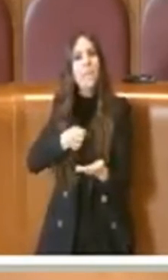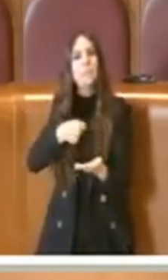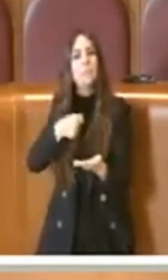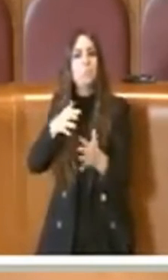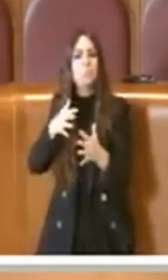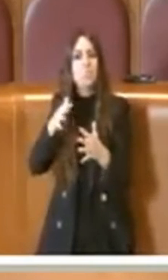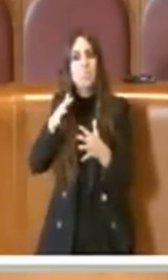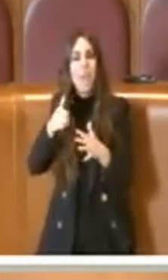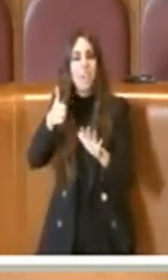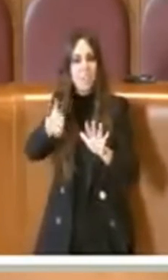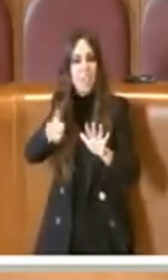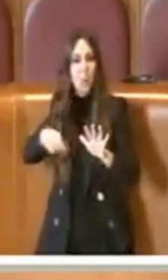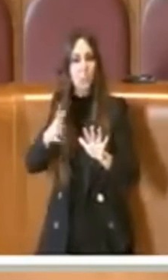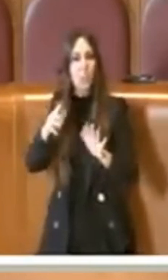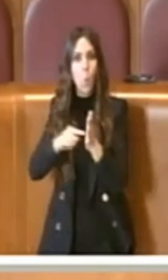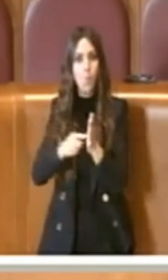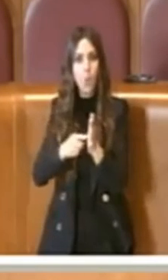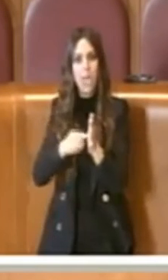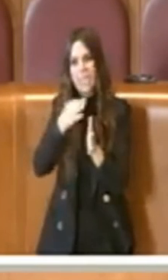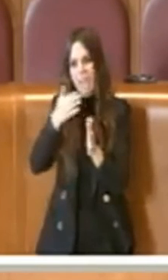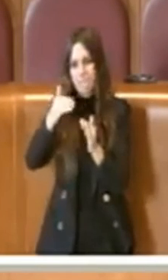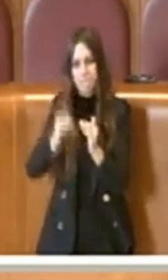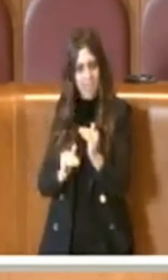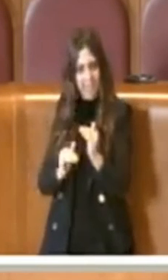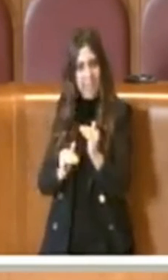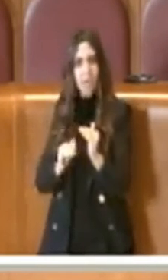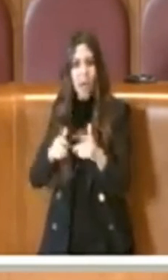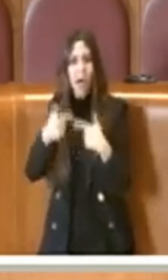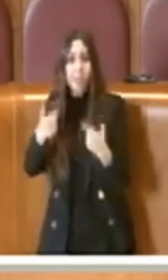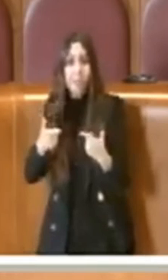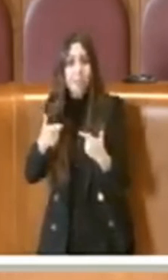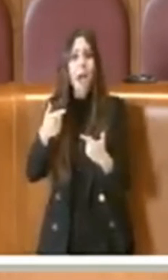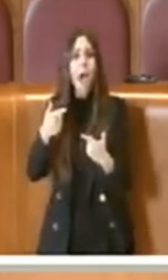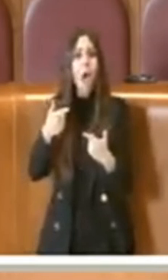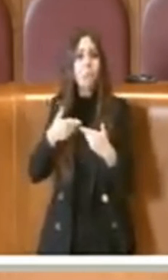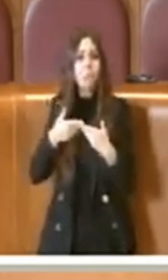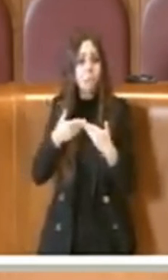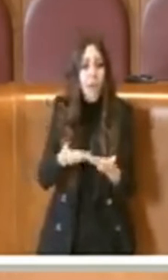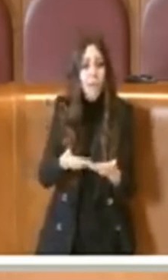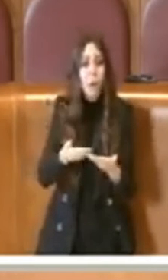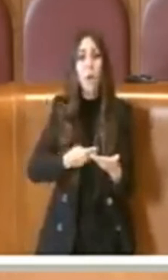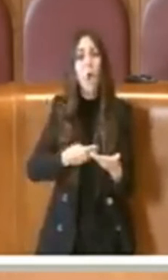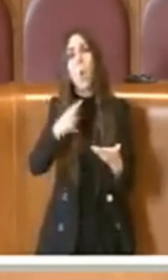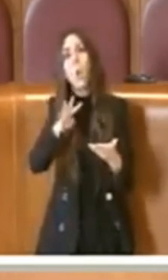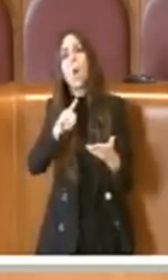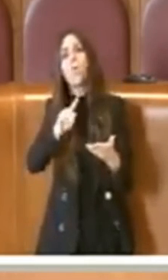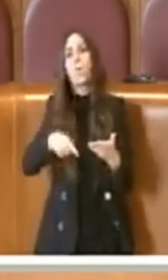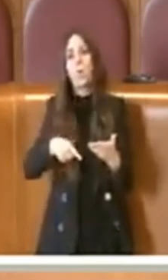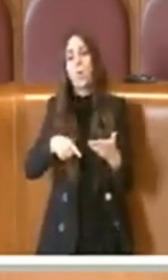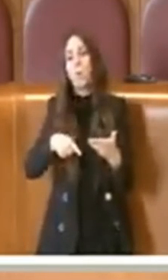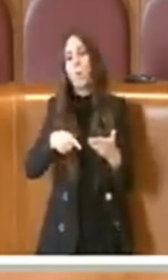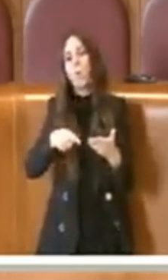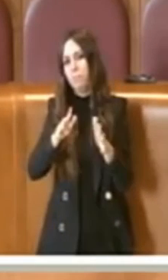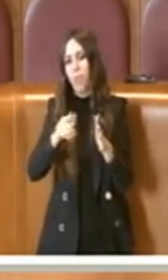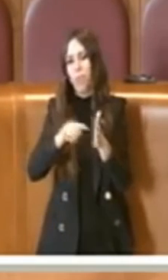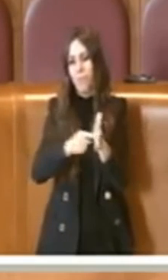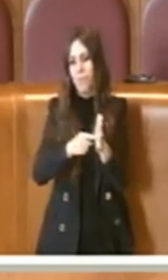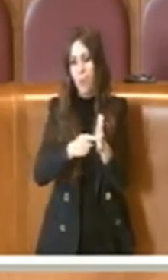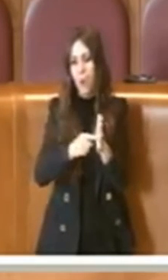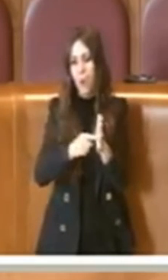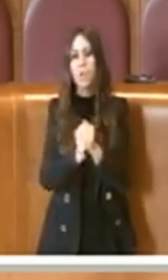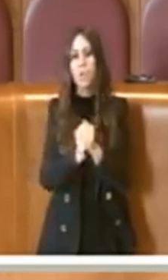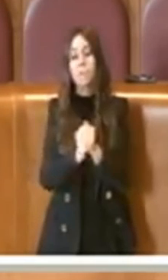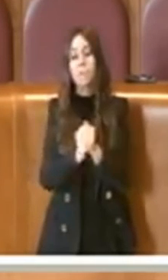milioni, quindi molto meno. Avevano dato parere favorevole a pieni degli investimenti che prevedevano 4 milioni, quindi, a volte, purtroppo, poi,